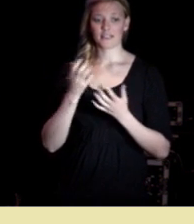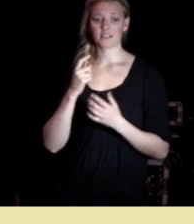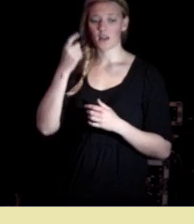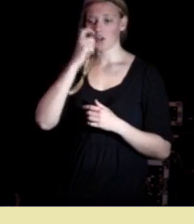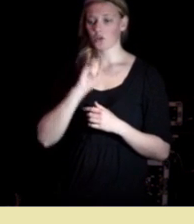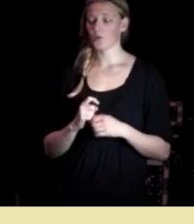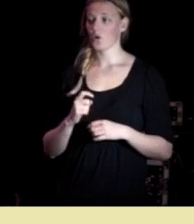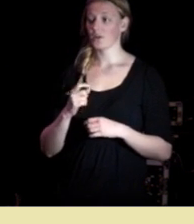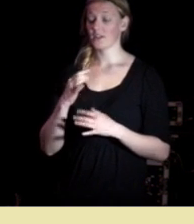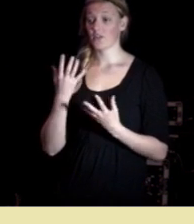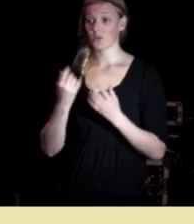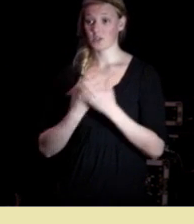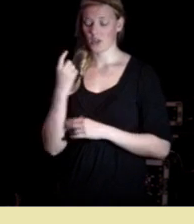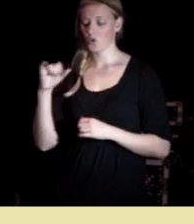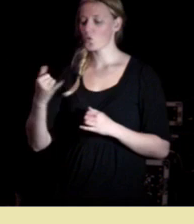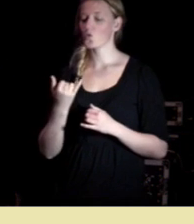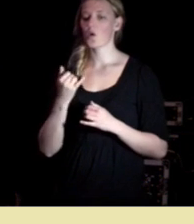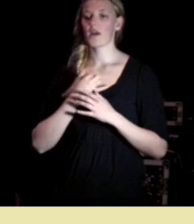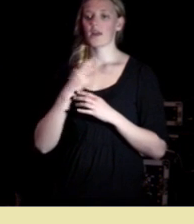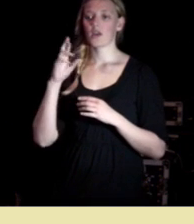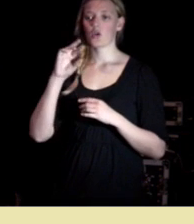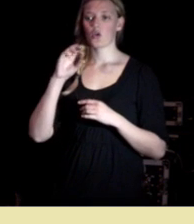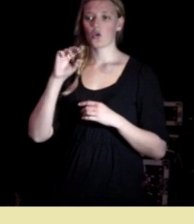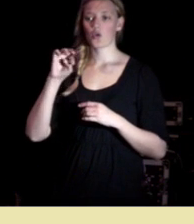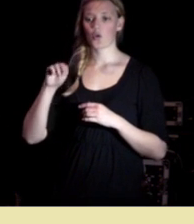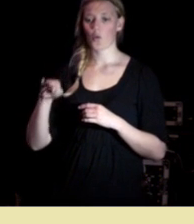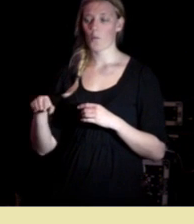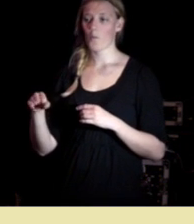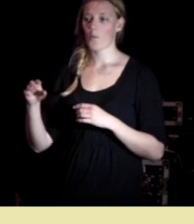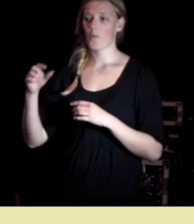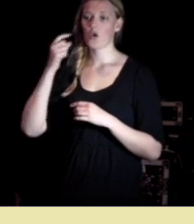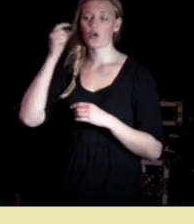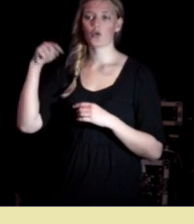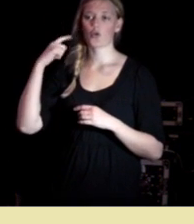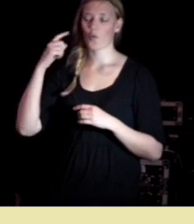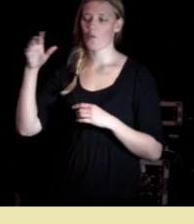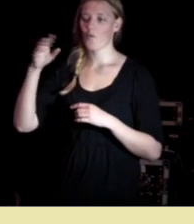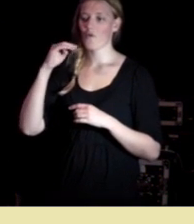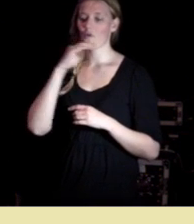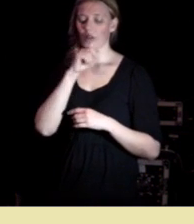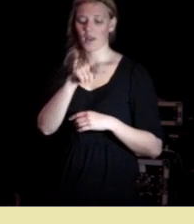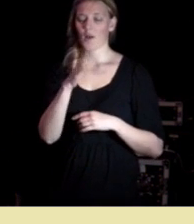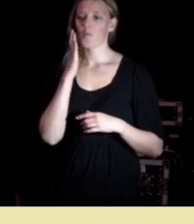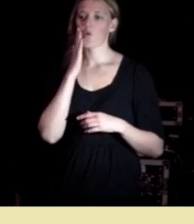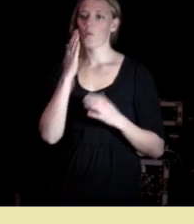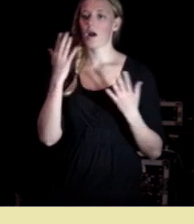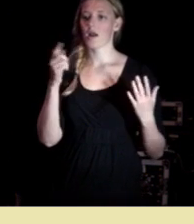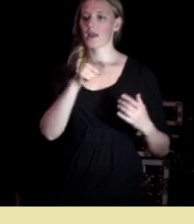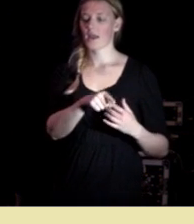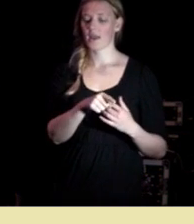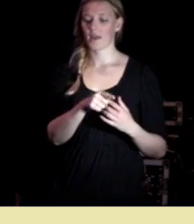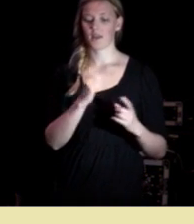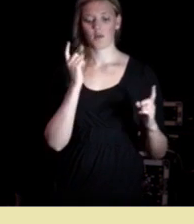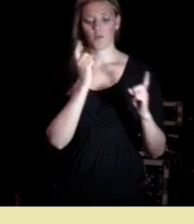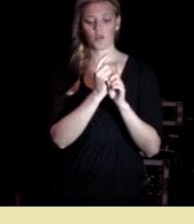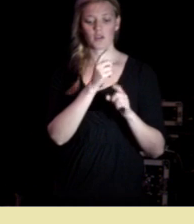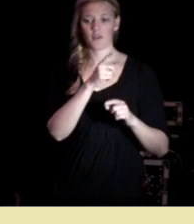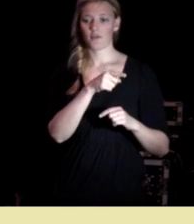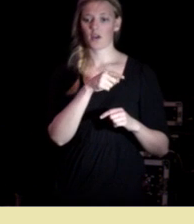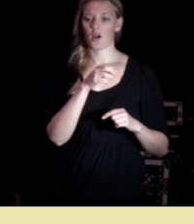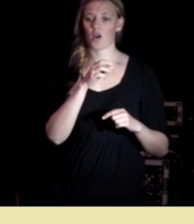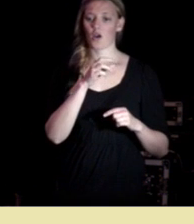bor også der hvor romfolket bor så ut av skogen kom det en del romfolk så denne unge kvinnen fra ris møtte de fra rom